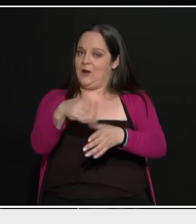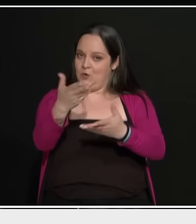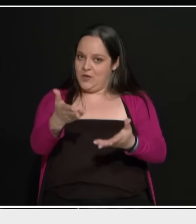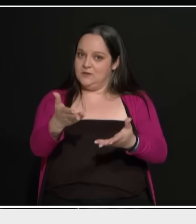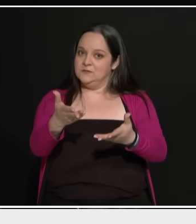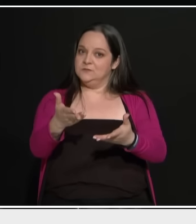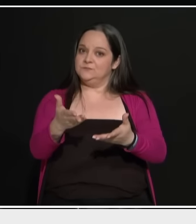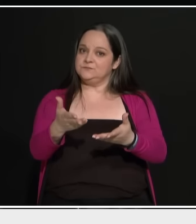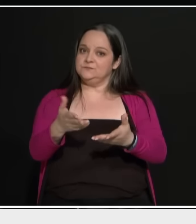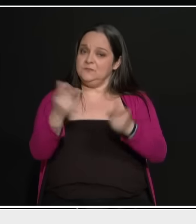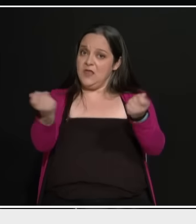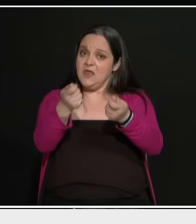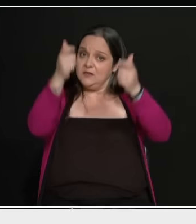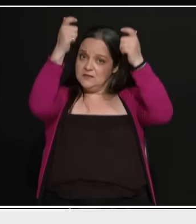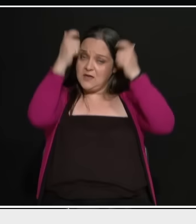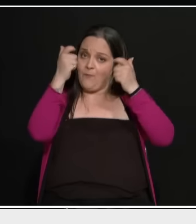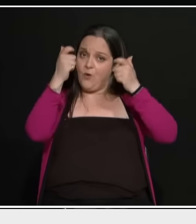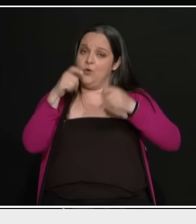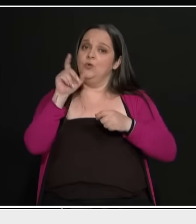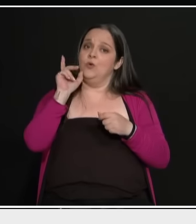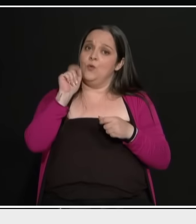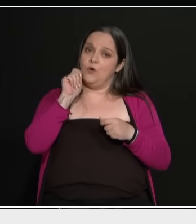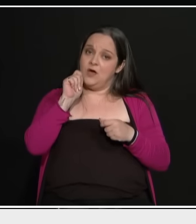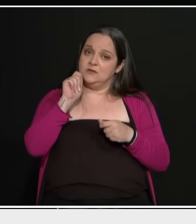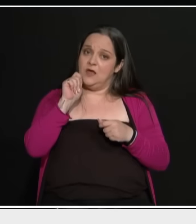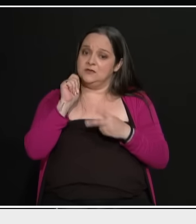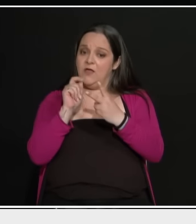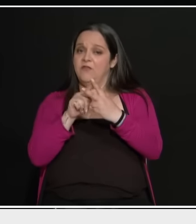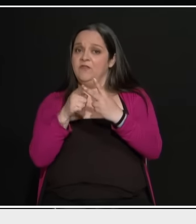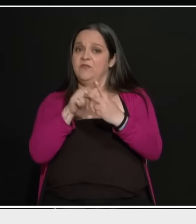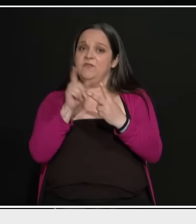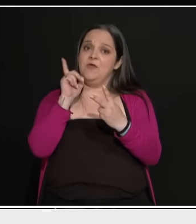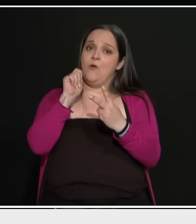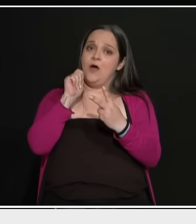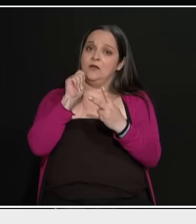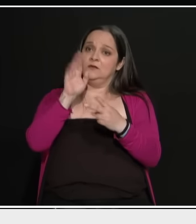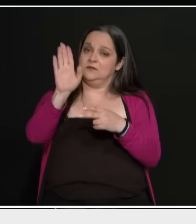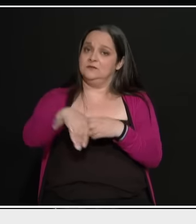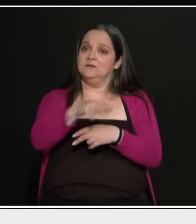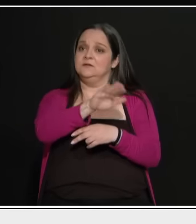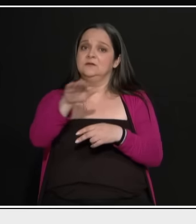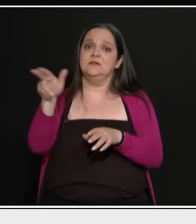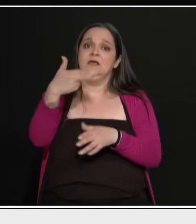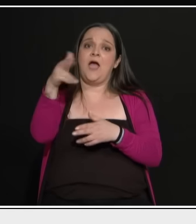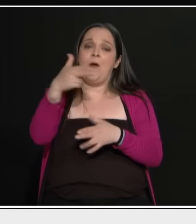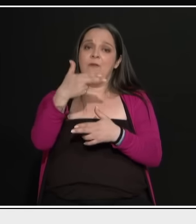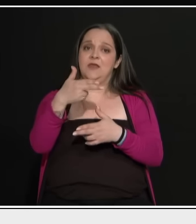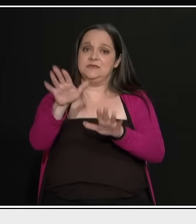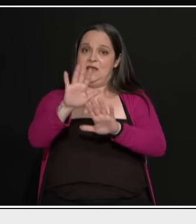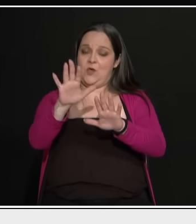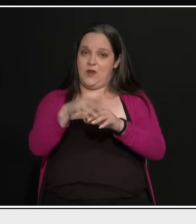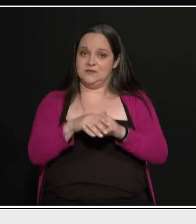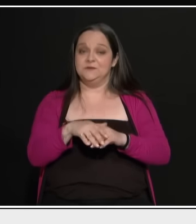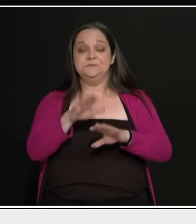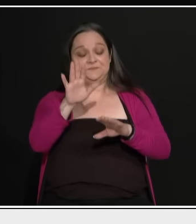κάνει γάμο με άντρα και να καλεί τα συνεργεία των τηλεοράσεων να τον τραβήξουν. Πάμε λίγο τώρα να μου πείτε για να κλείσουμε. γιατί νομίζω